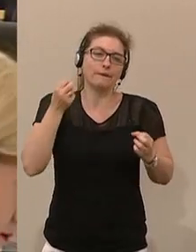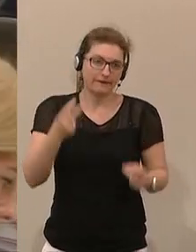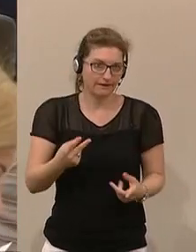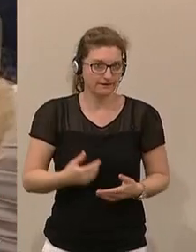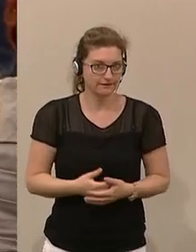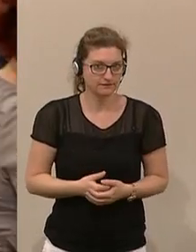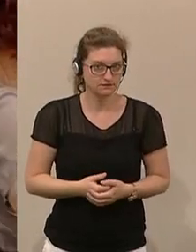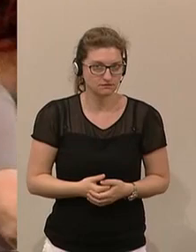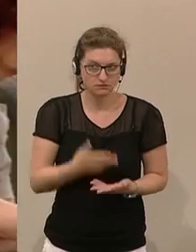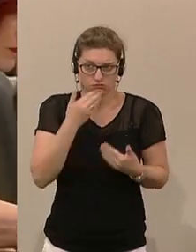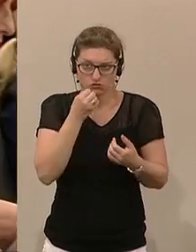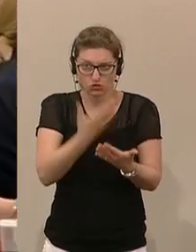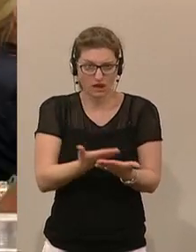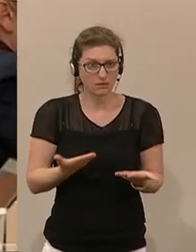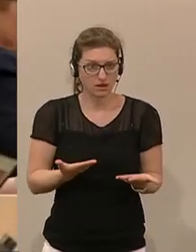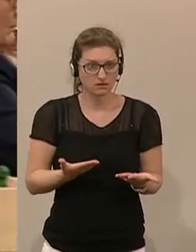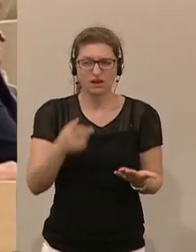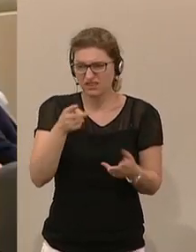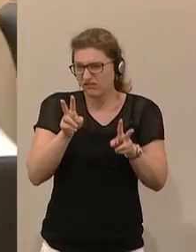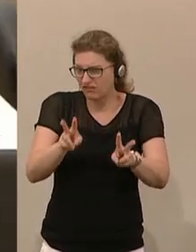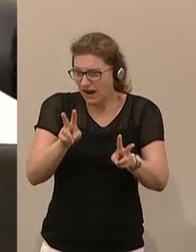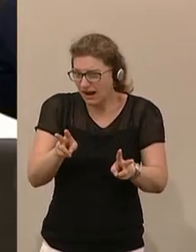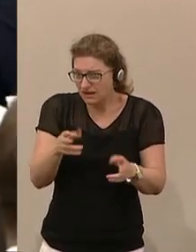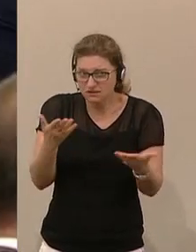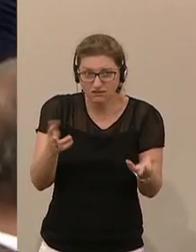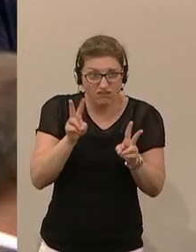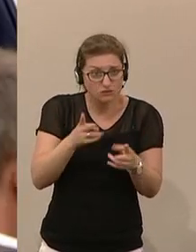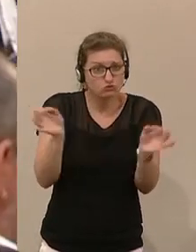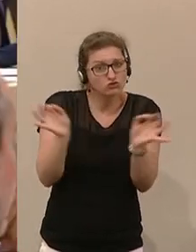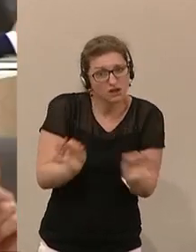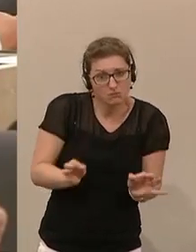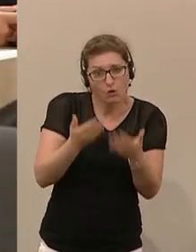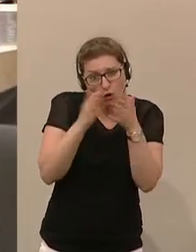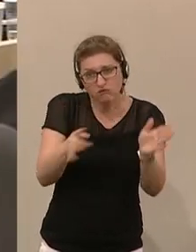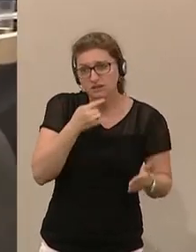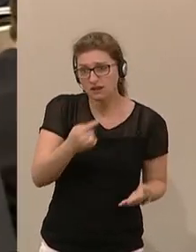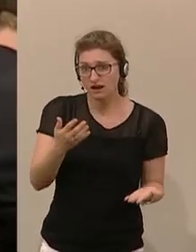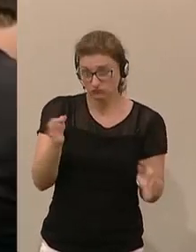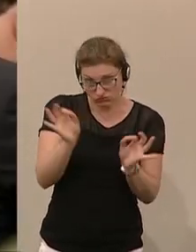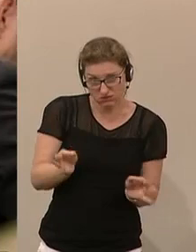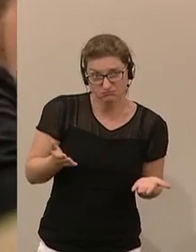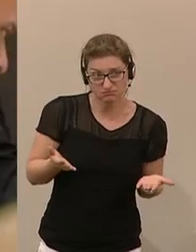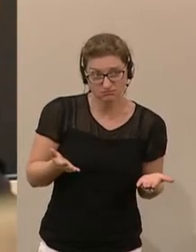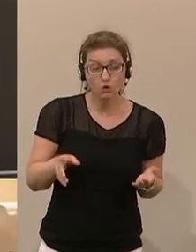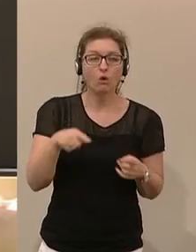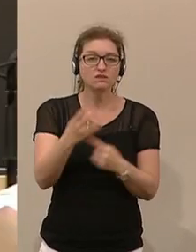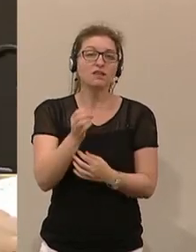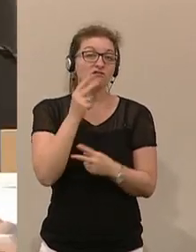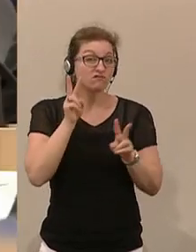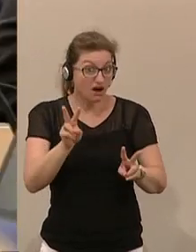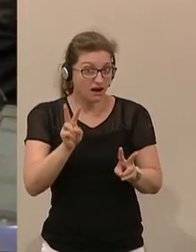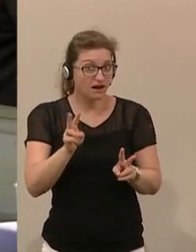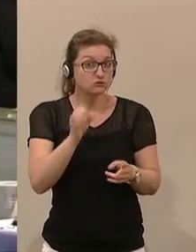So, das ist die Wahrheit. Ist es so schlimm, die Wahrheit zu sagen? Und wenn Sie dann die Wahrheit gesagt haben,